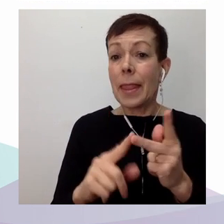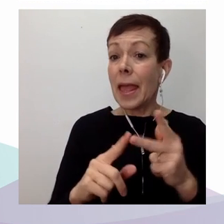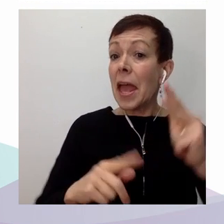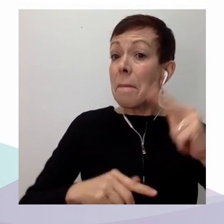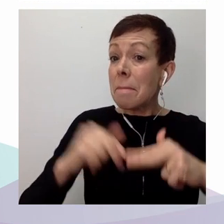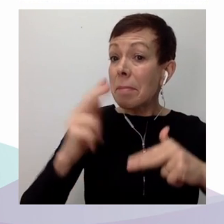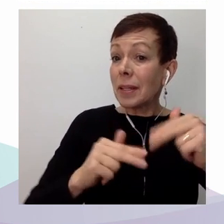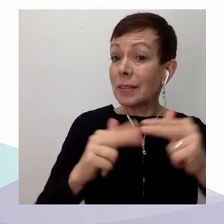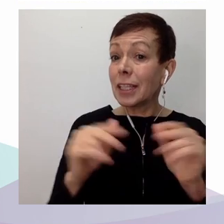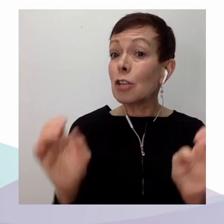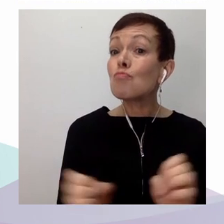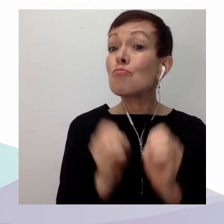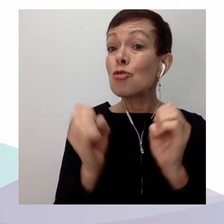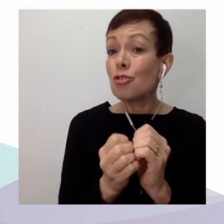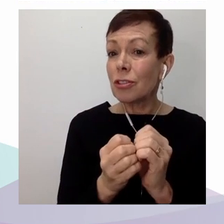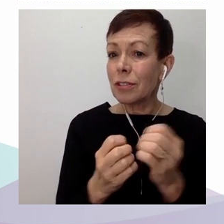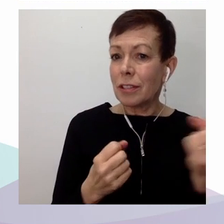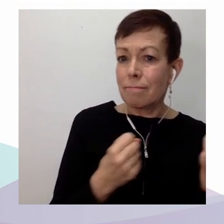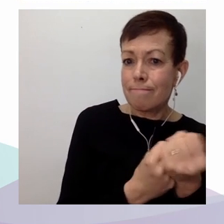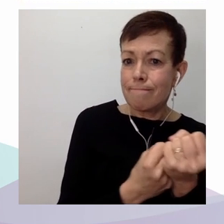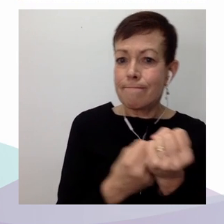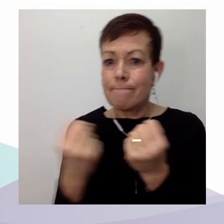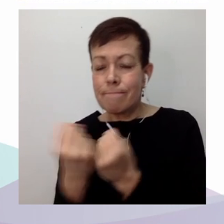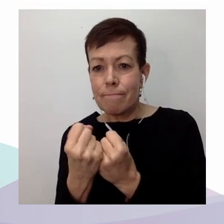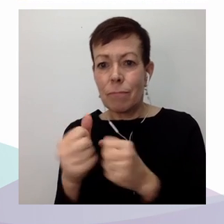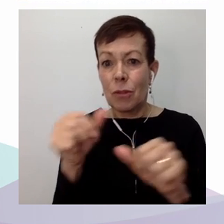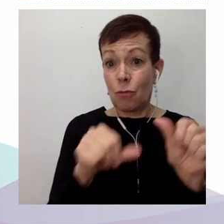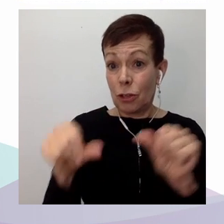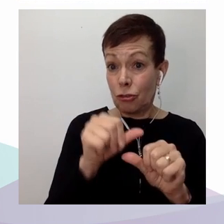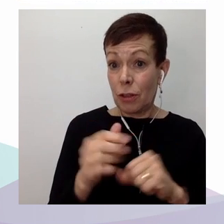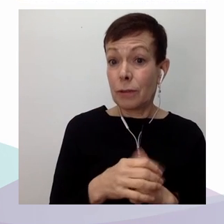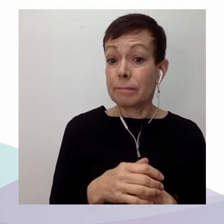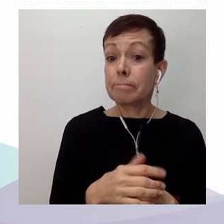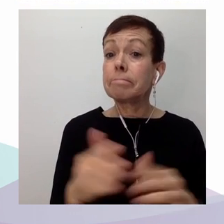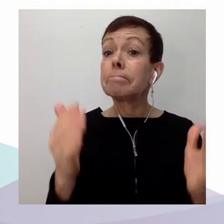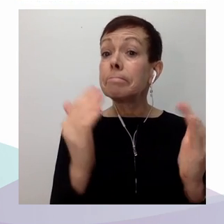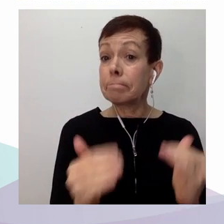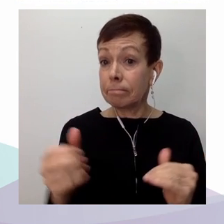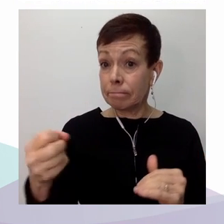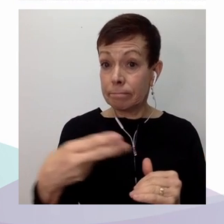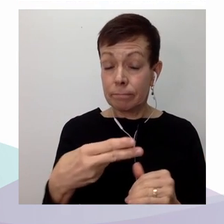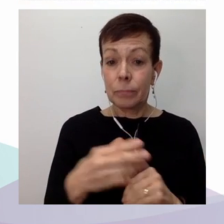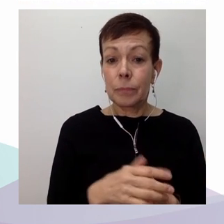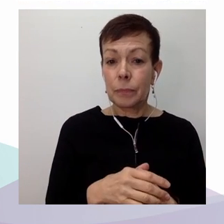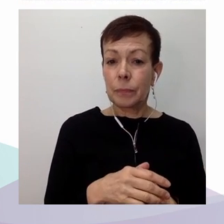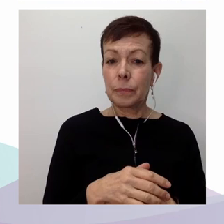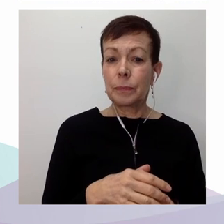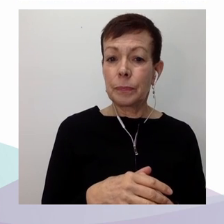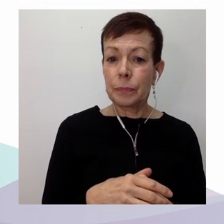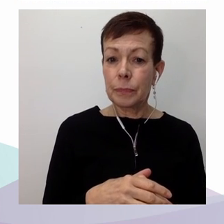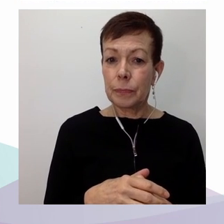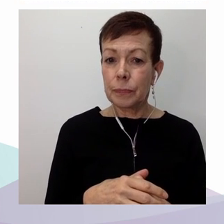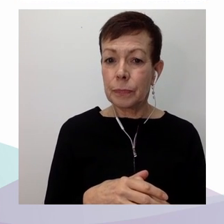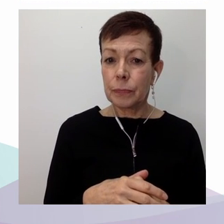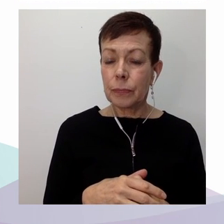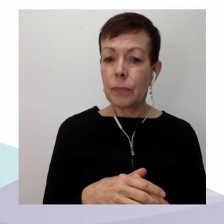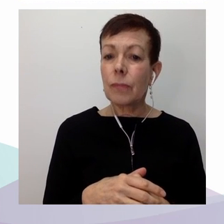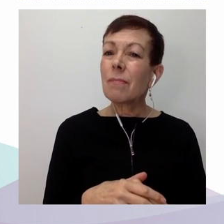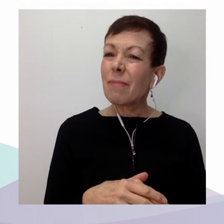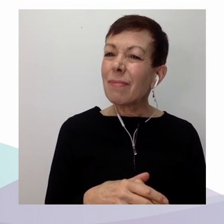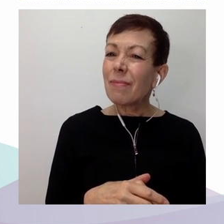diapo. Cette solidarité pragmatique, on pourrait la qualifier de solidarité pragmatique en effet,